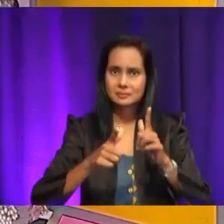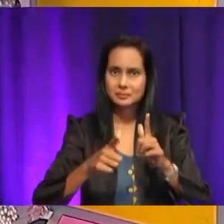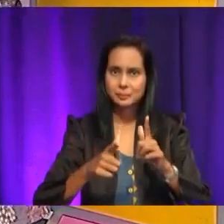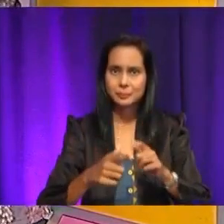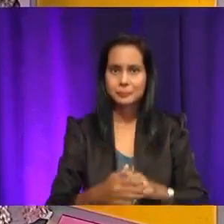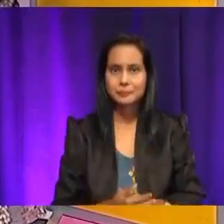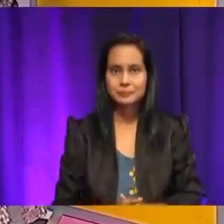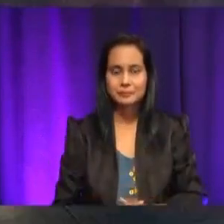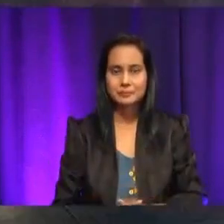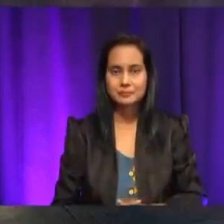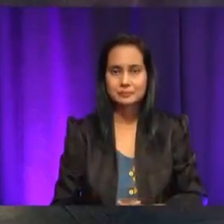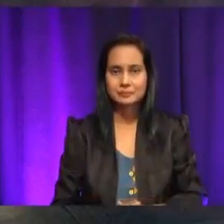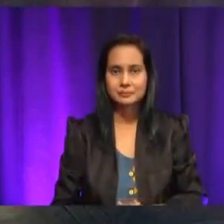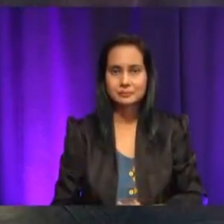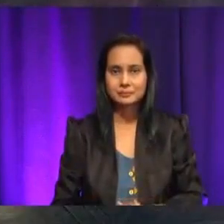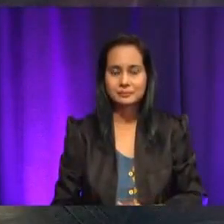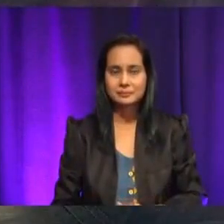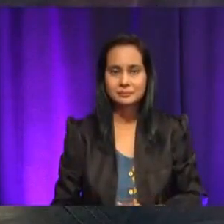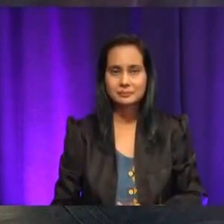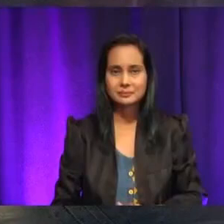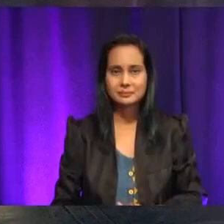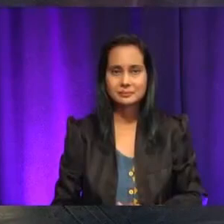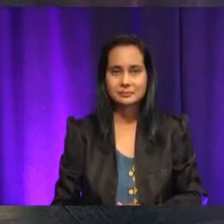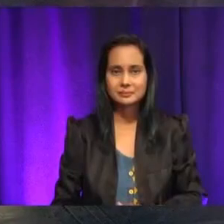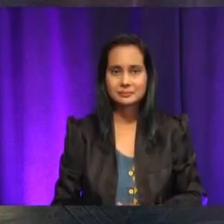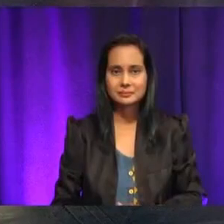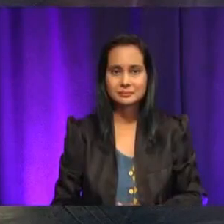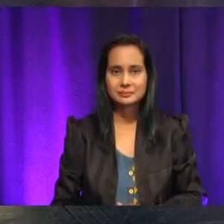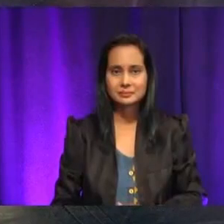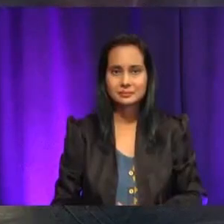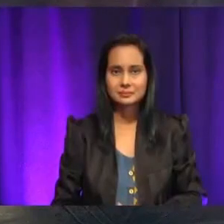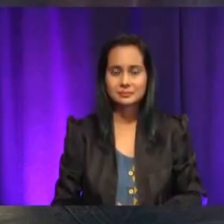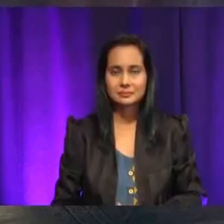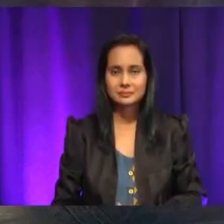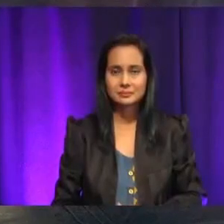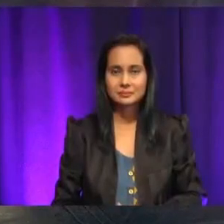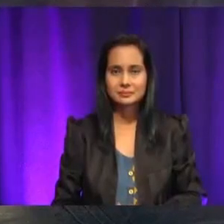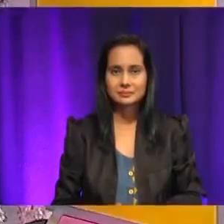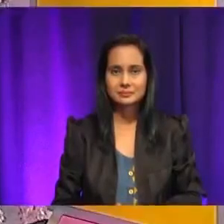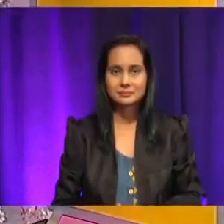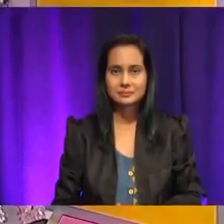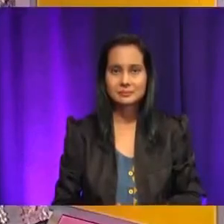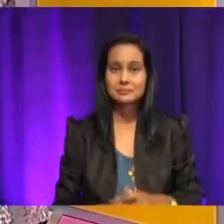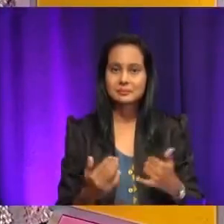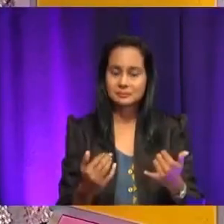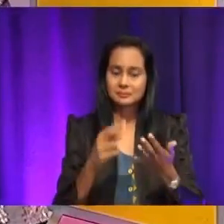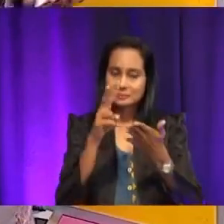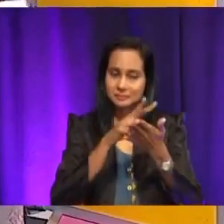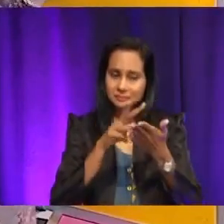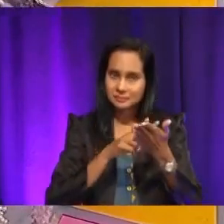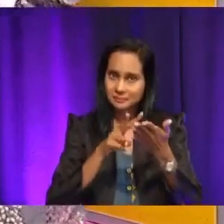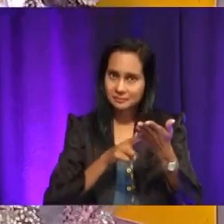nak teruskan tak, Kak Ria? Boleh, Cikgu. Cikgu teruskan dengan aktiviti seterusnya, iaitu membaca petikan.